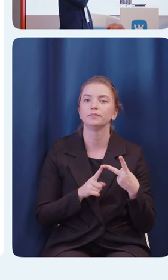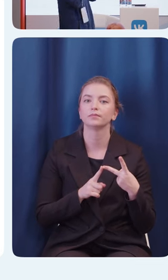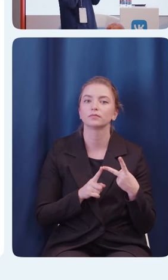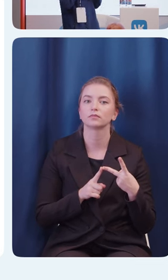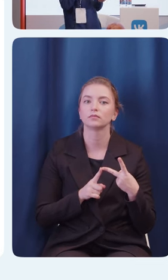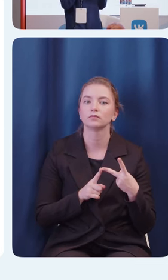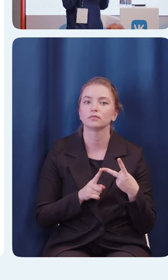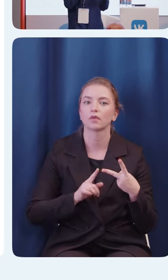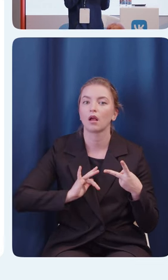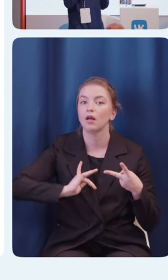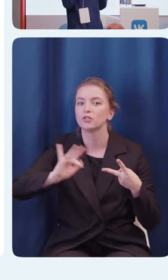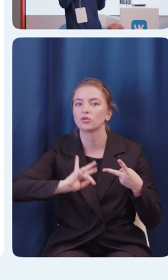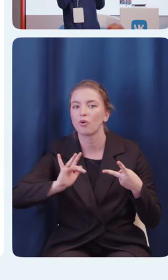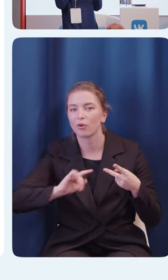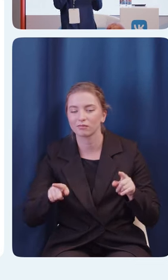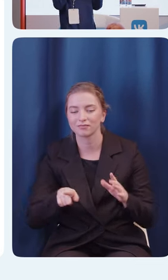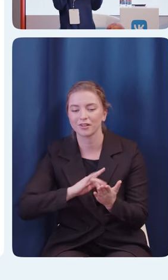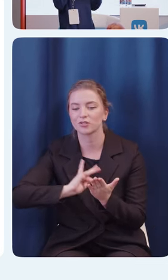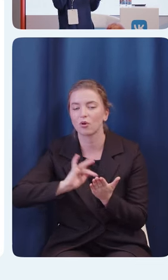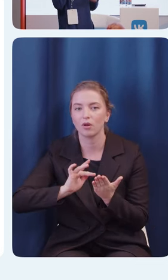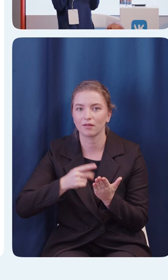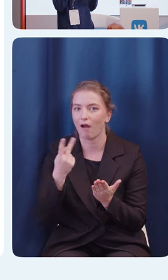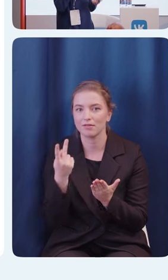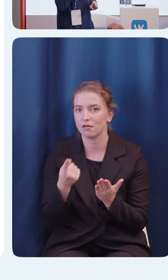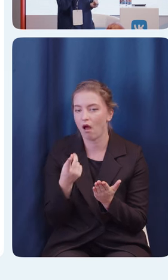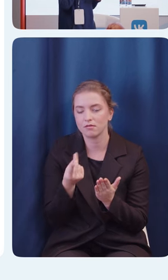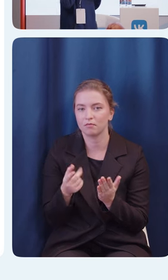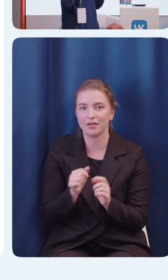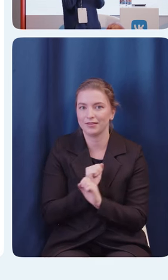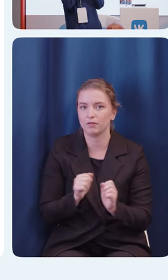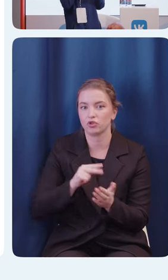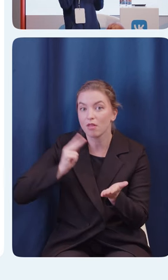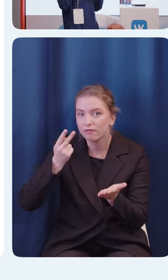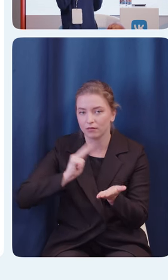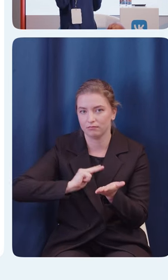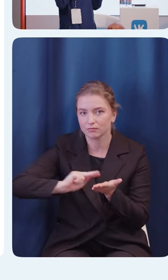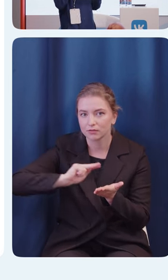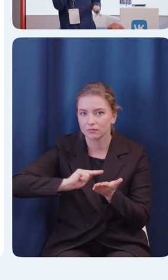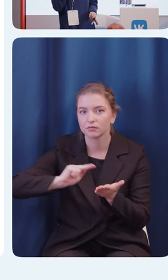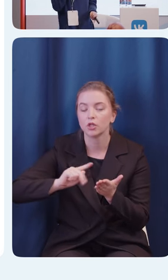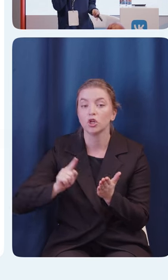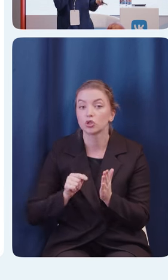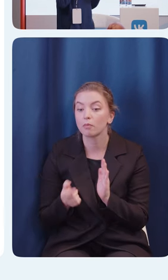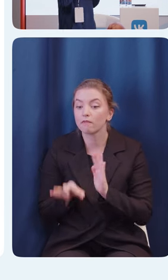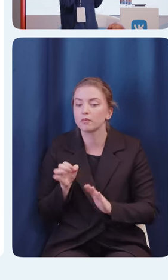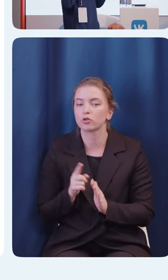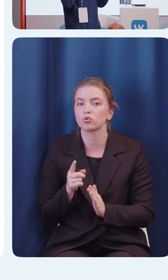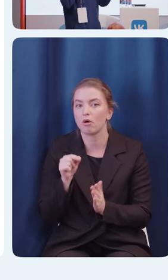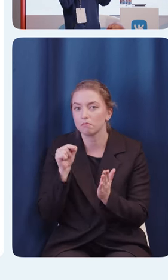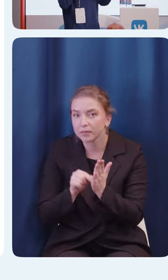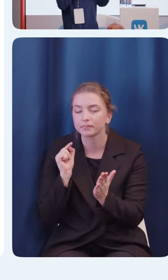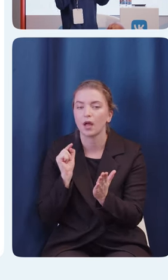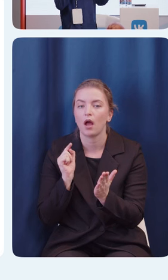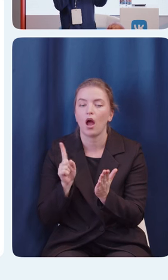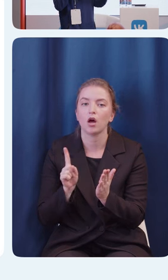Скроллинг в этом режиме работает двумя пальцами вместо одного. Для выбора элемента нужно тапнуть один раз, а для того,